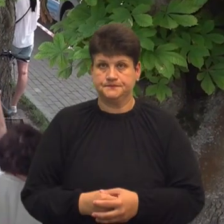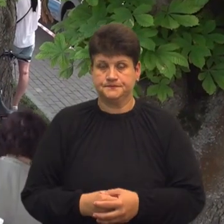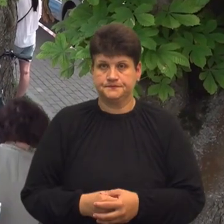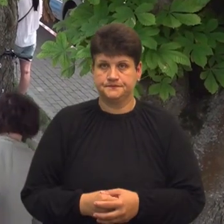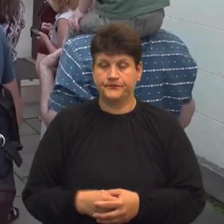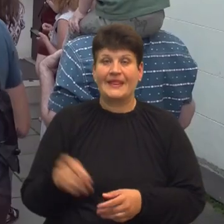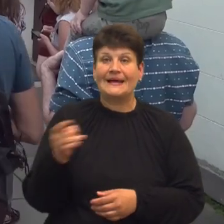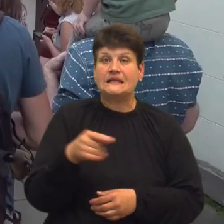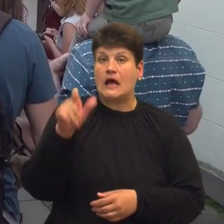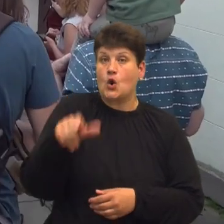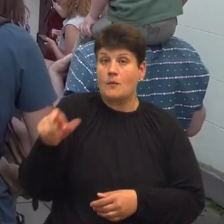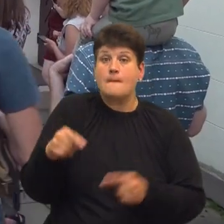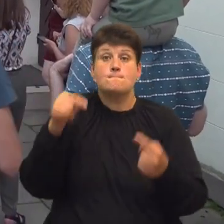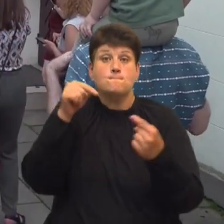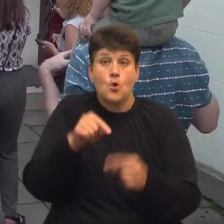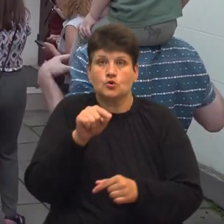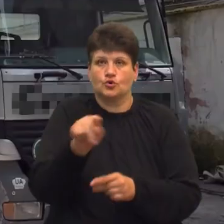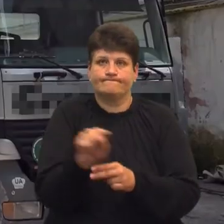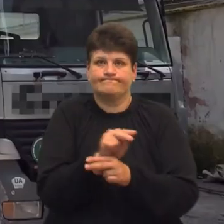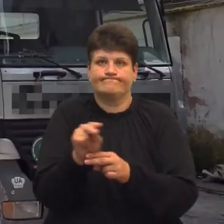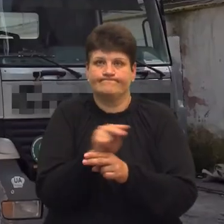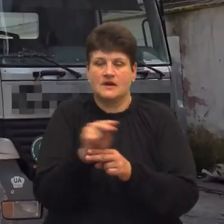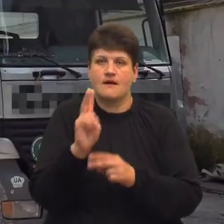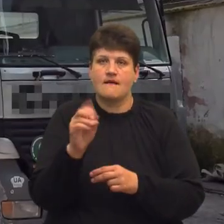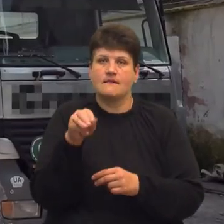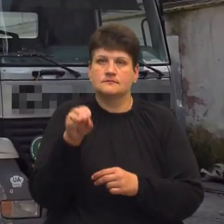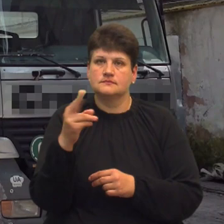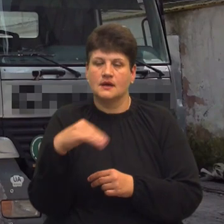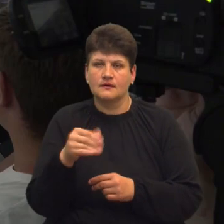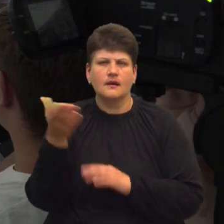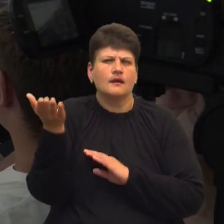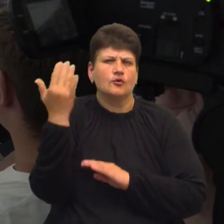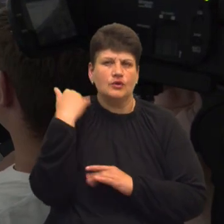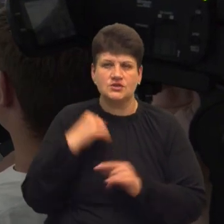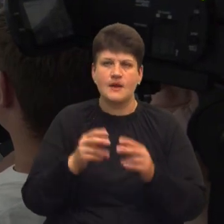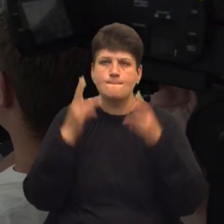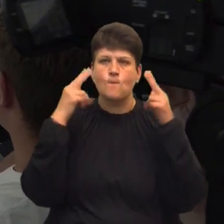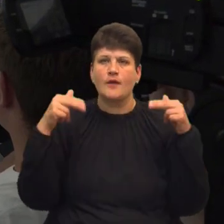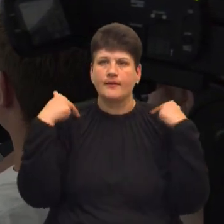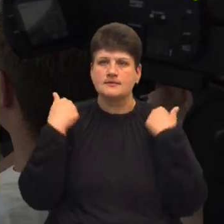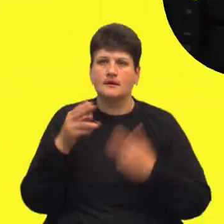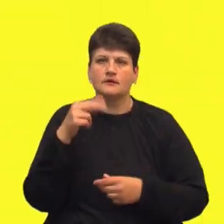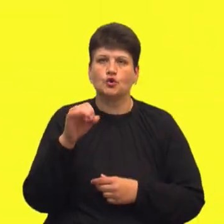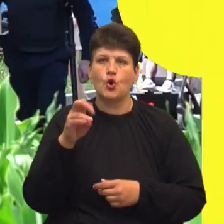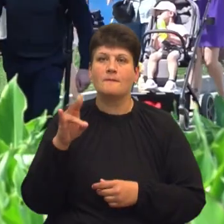Тернополяни проти того, щоб реставрували архікатедральний собор та колишній монастир домініканців. Що кажуть?